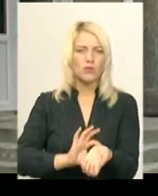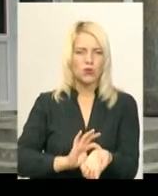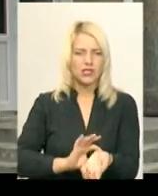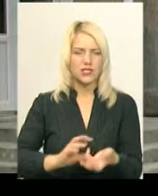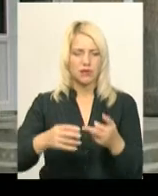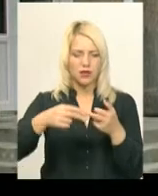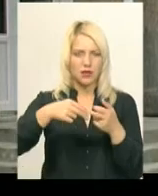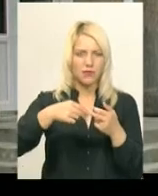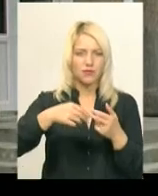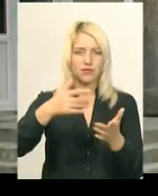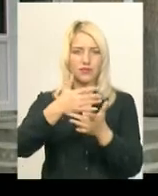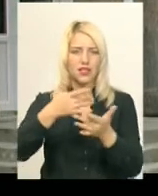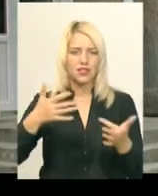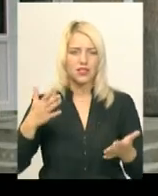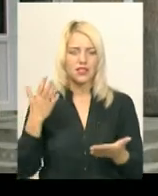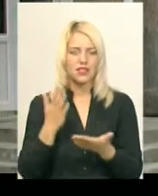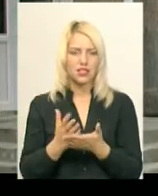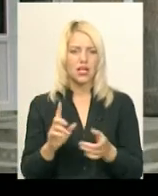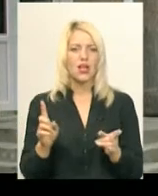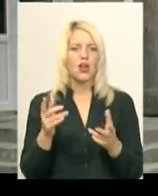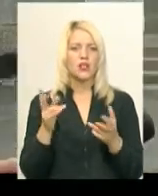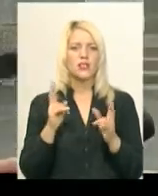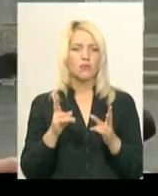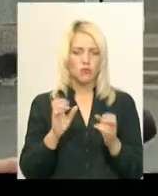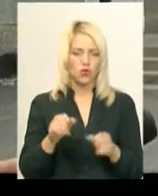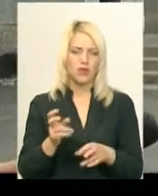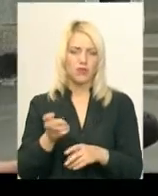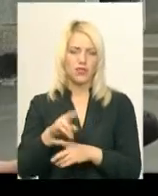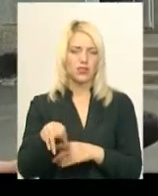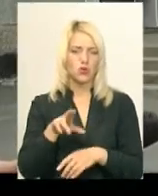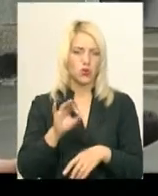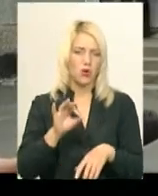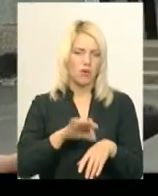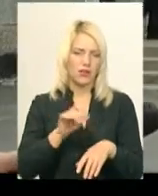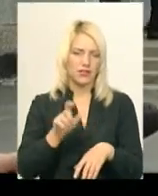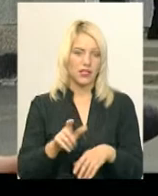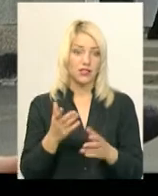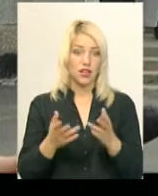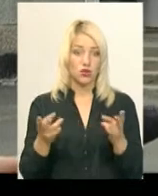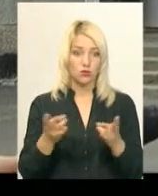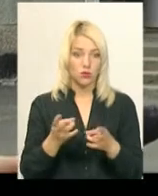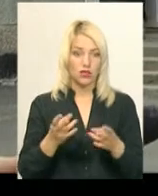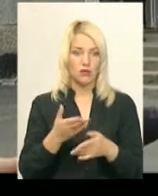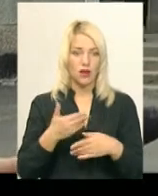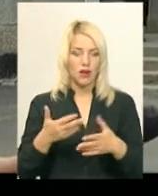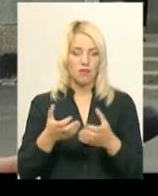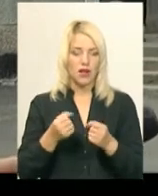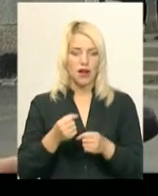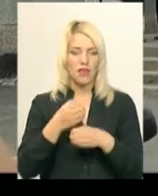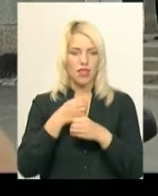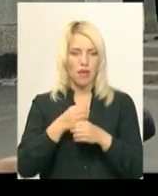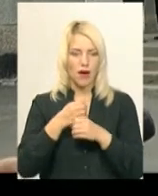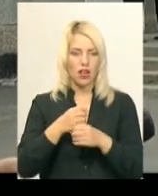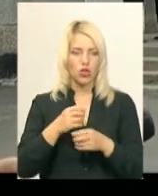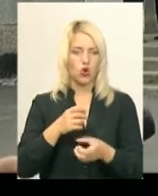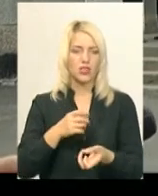тобто є апаратура, з якою можна вже прийти до пацієнта. Якщо потрібно, необхідно, ми беремо лабораторні аналізи,